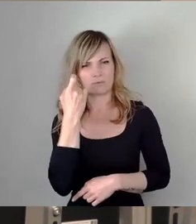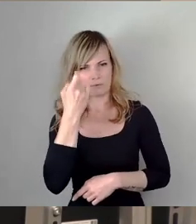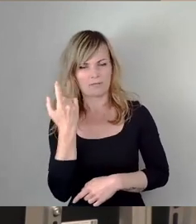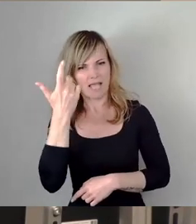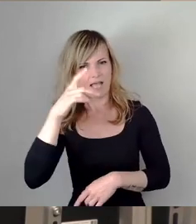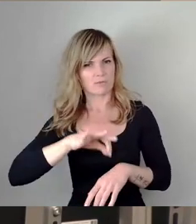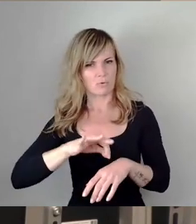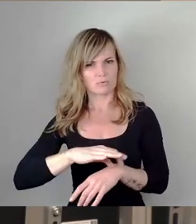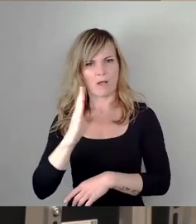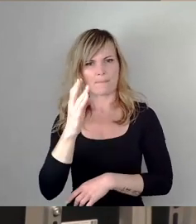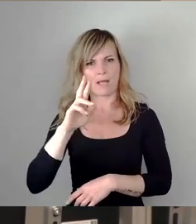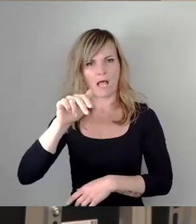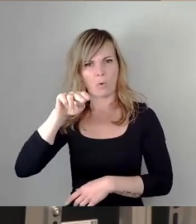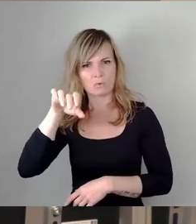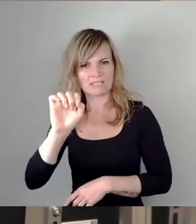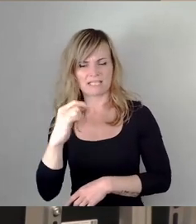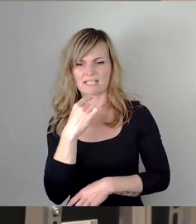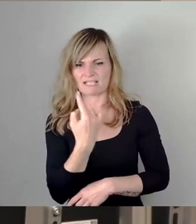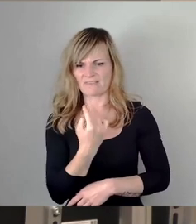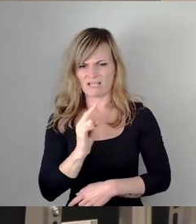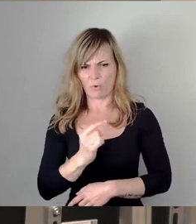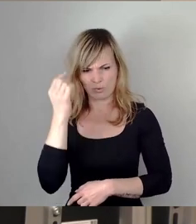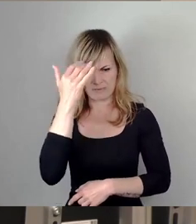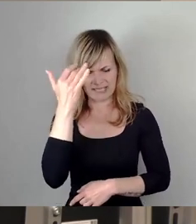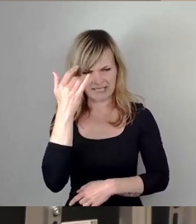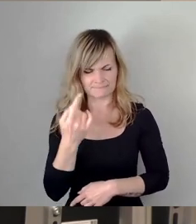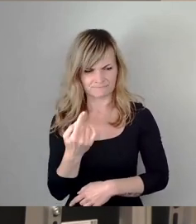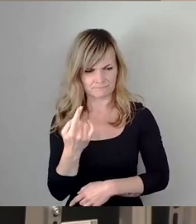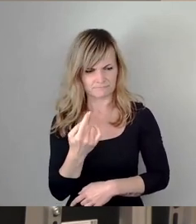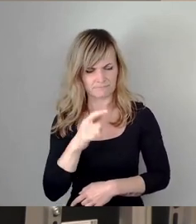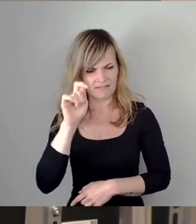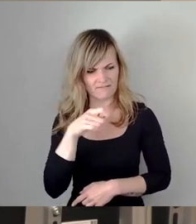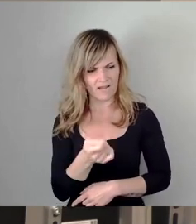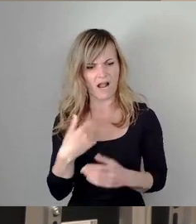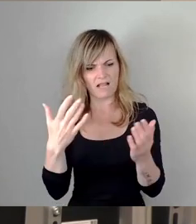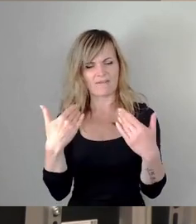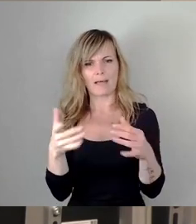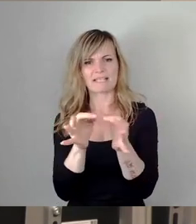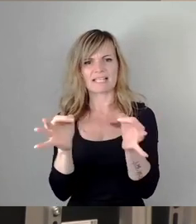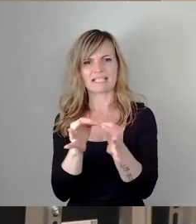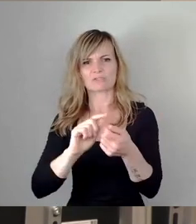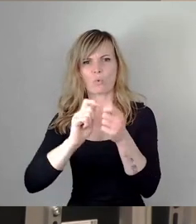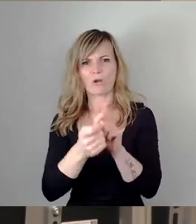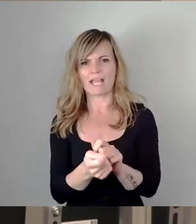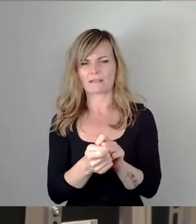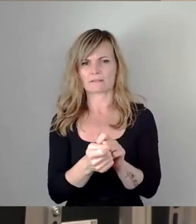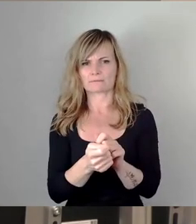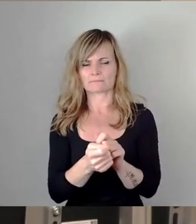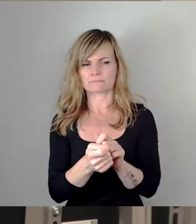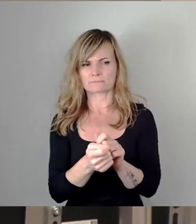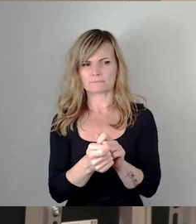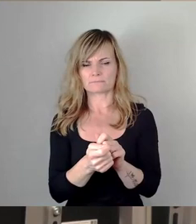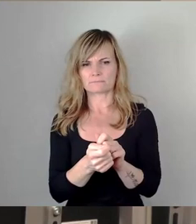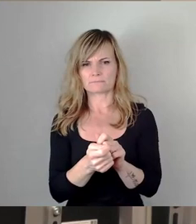ja gerade so gesagt, ja, wir sollten mal darüber nachdenken, die Wahlwerbesatzung zu ändern. Es gab meines Wissens da vor kurzem mal eine